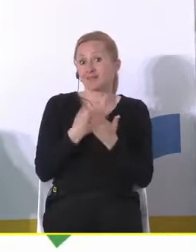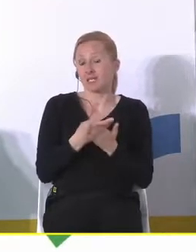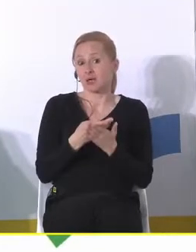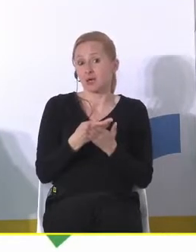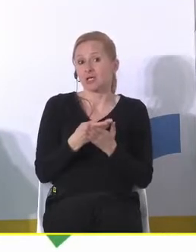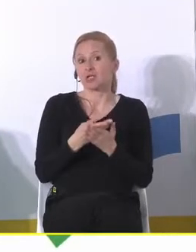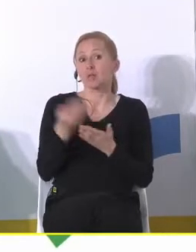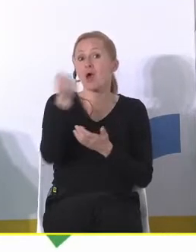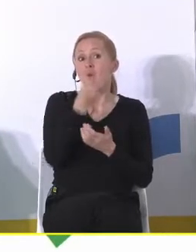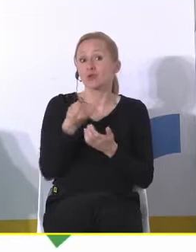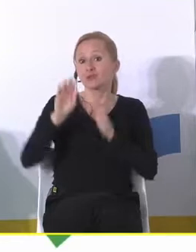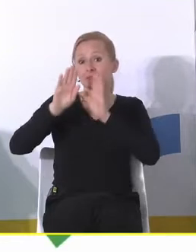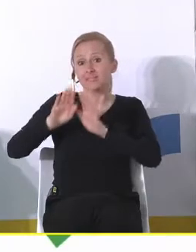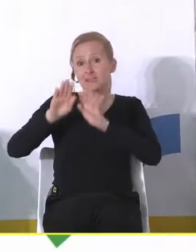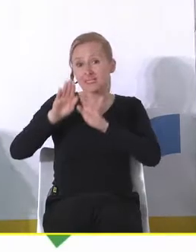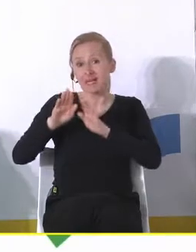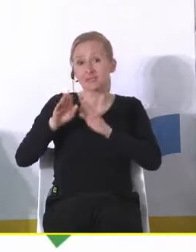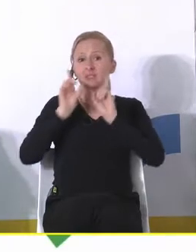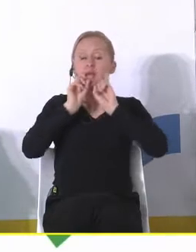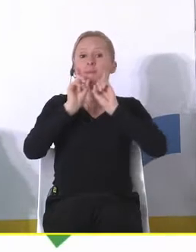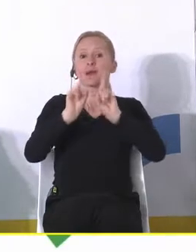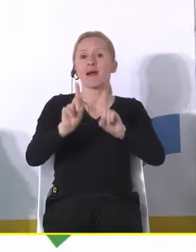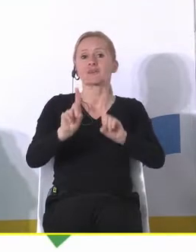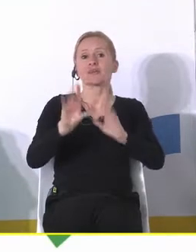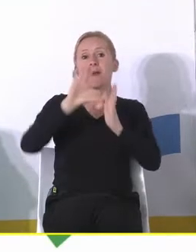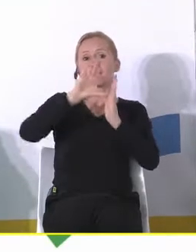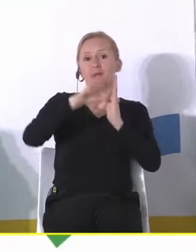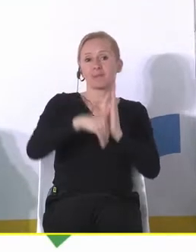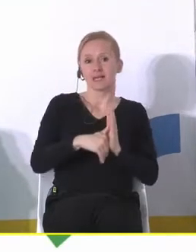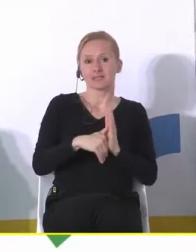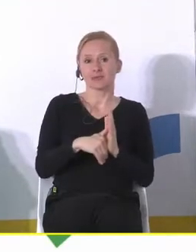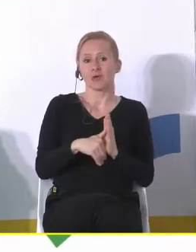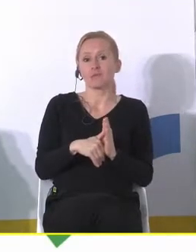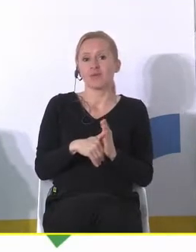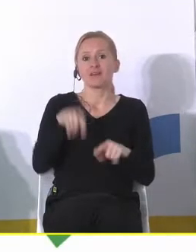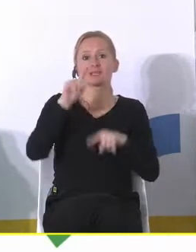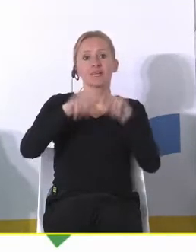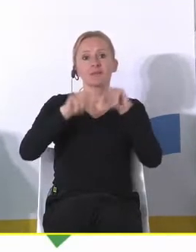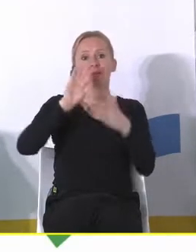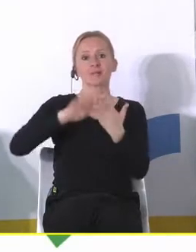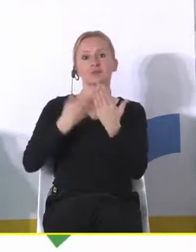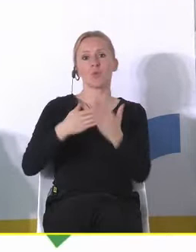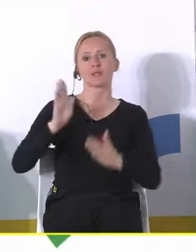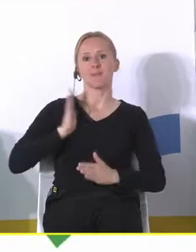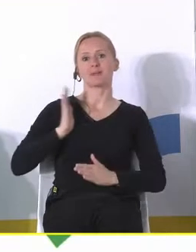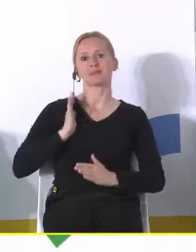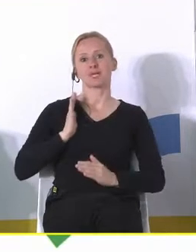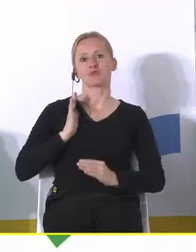utrzymać w jakimś sensie miasto w takiej formie bezpiecznej,